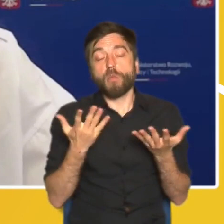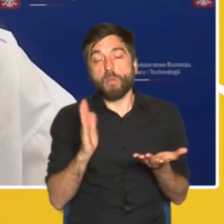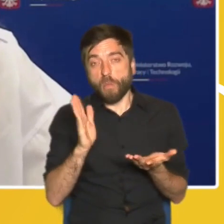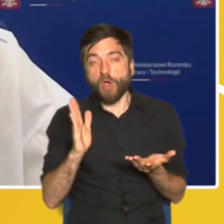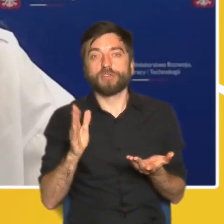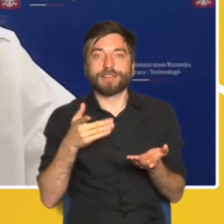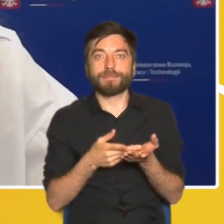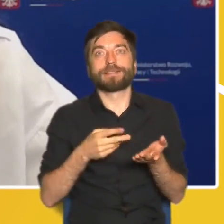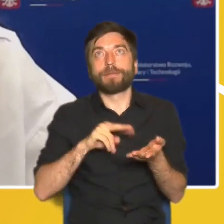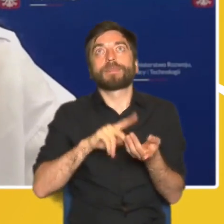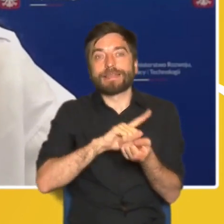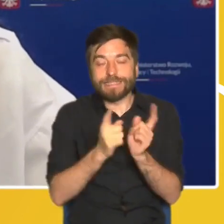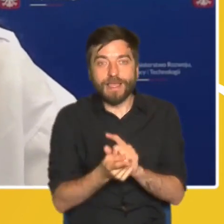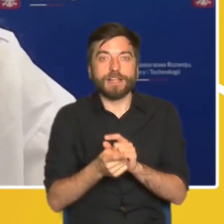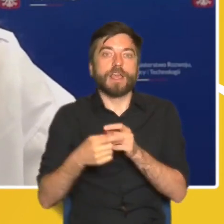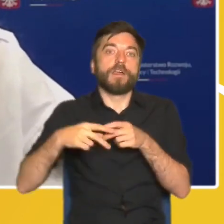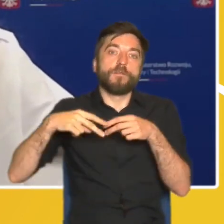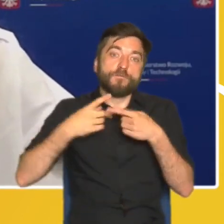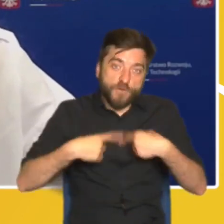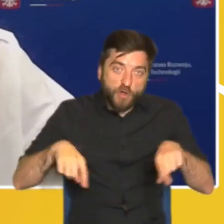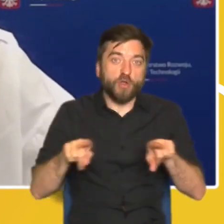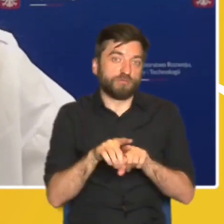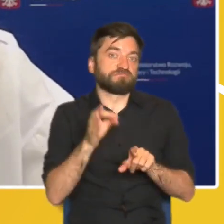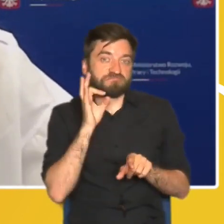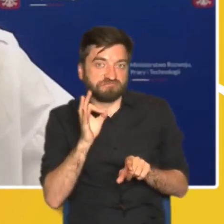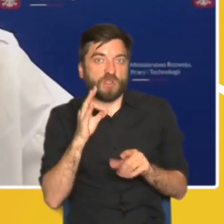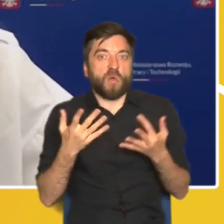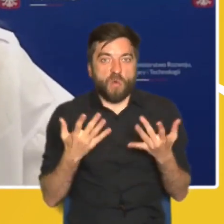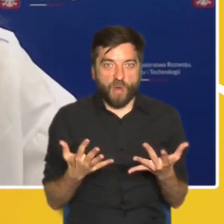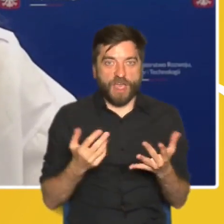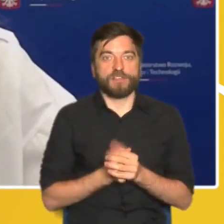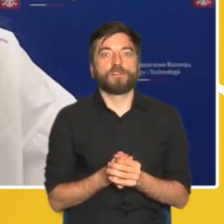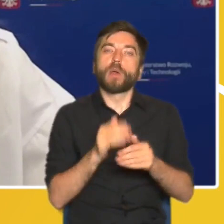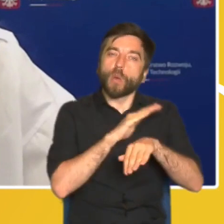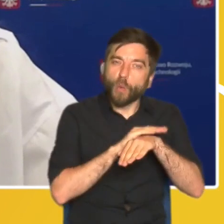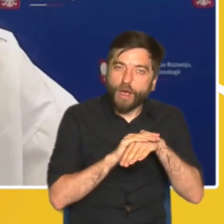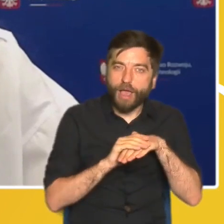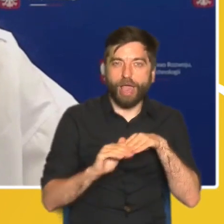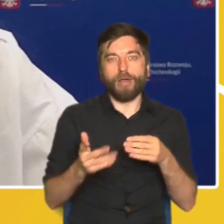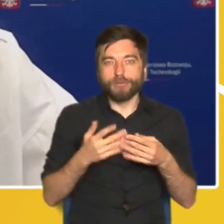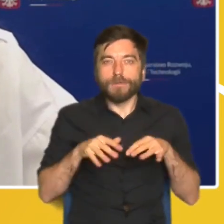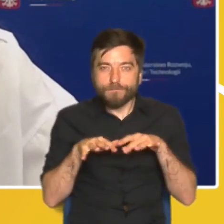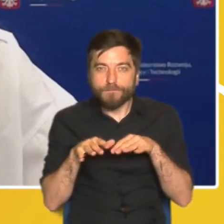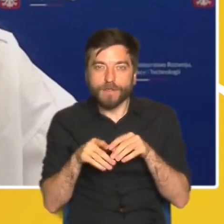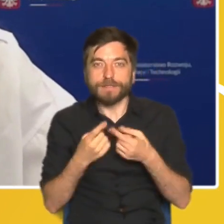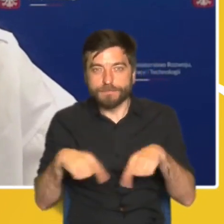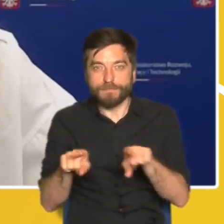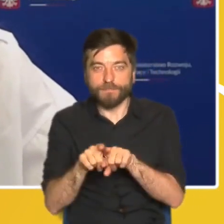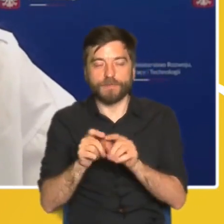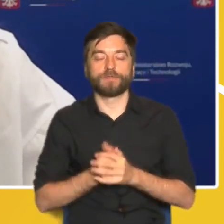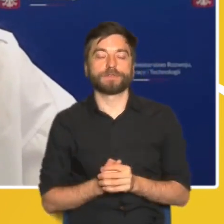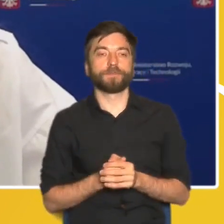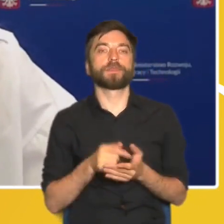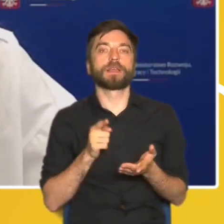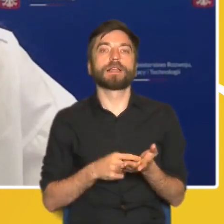znowelizowanej ustawy o planowaniu i zagospodarowaniu przestrzennym było jak najłagodniejsze. Szczegółowym rozwiązaniem projektu